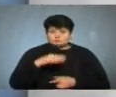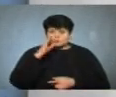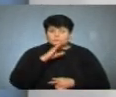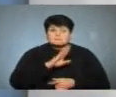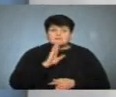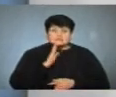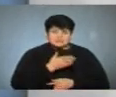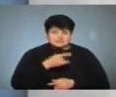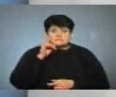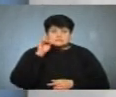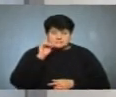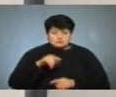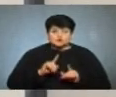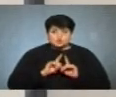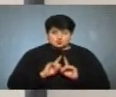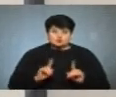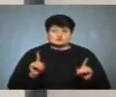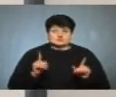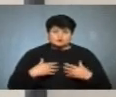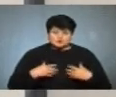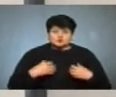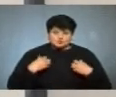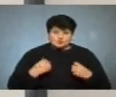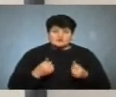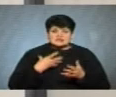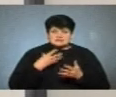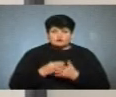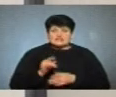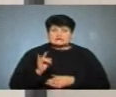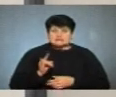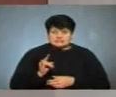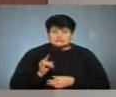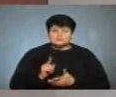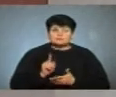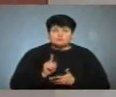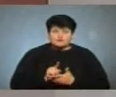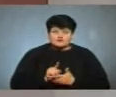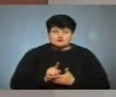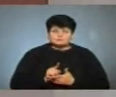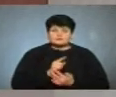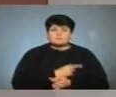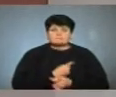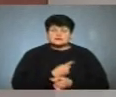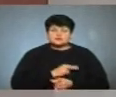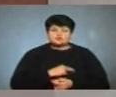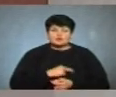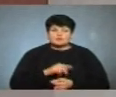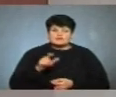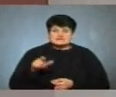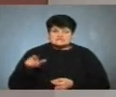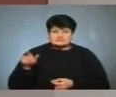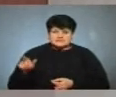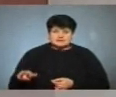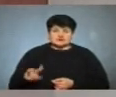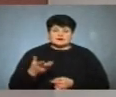знаючи особливості здоров'я своєї дитини, повинні у медичного працівника, дільничого